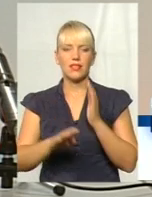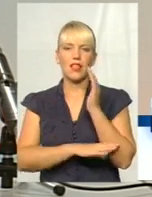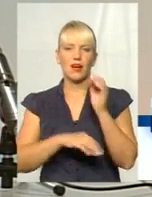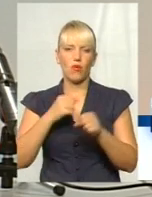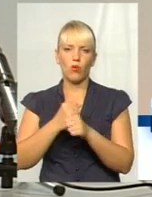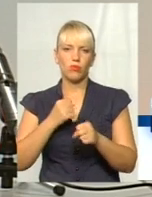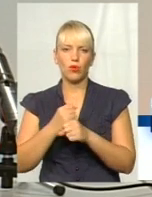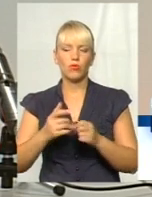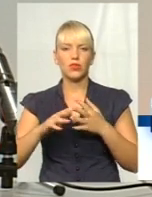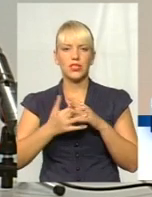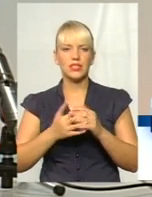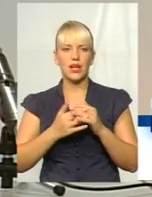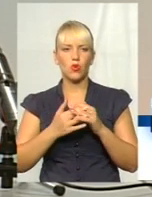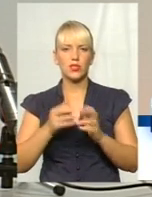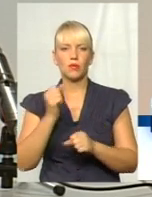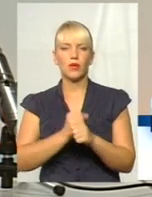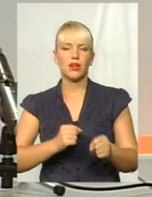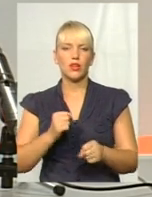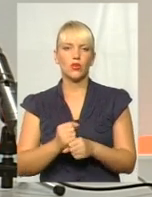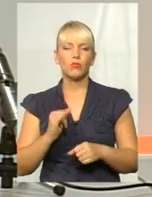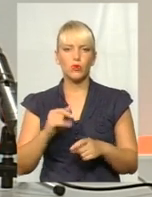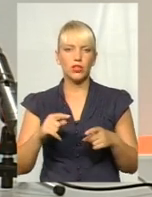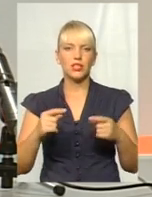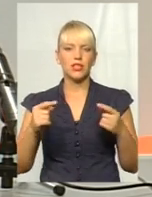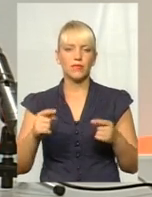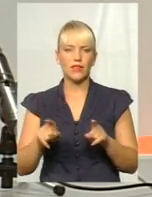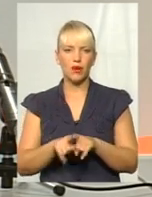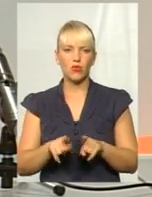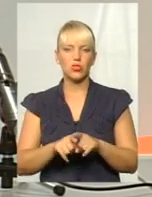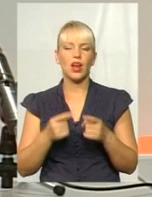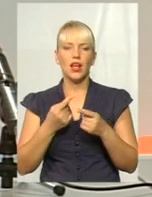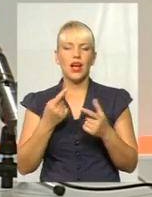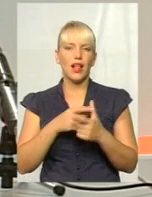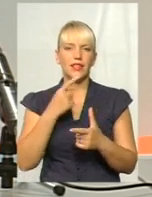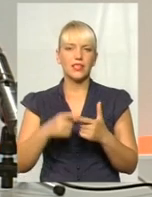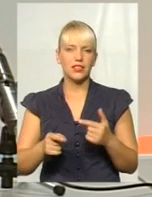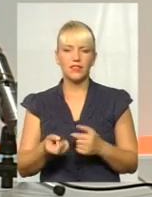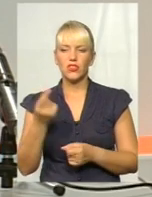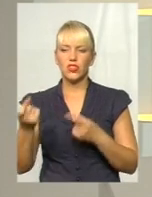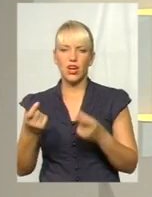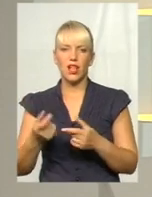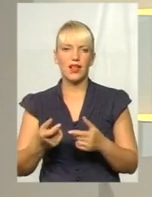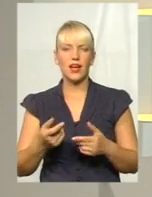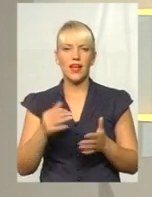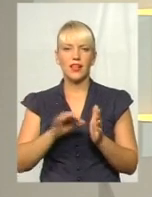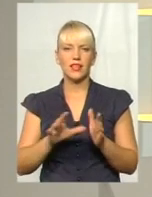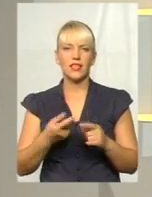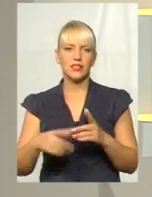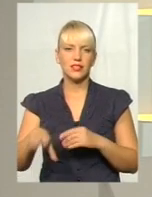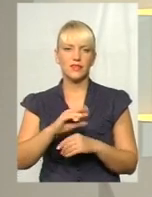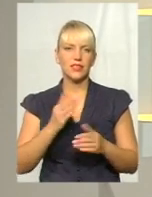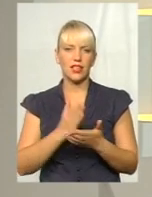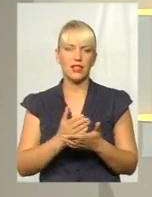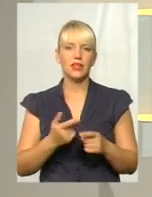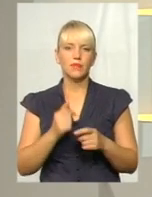переробку, сільгосп переробку, і, звичайно, альтернативні джерела енергетики. До речі, всі ці самі напрямки, вони сьогодні існують у проєкти GIZ,